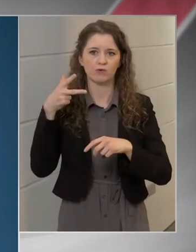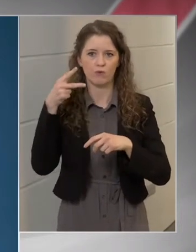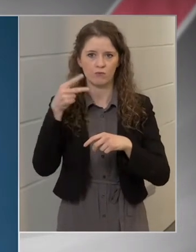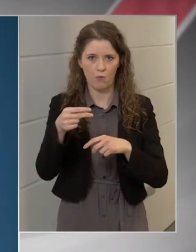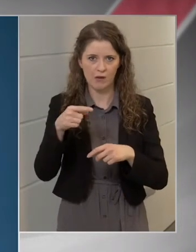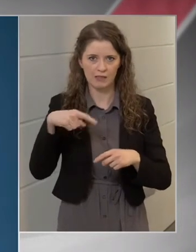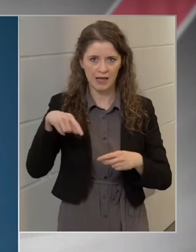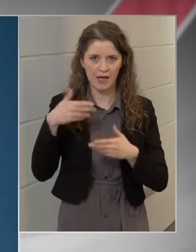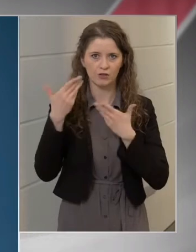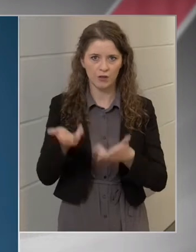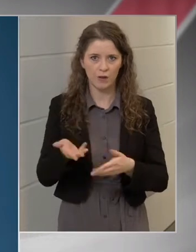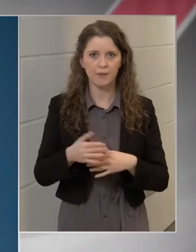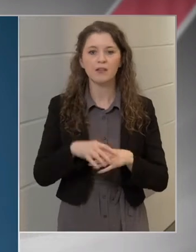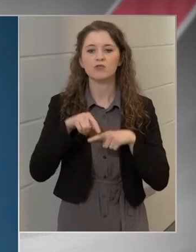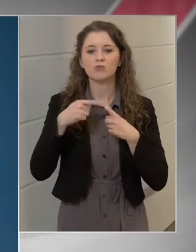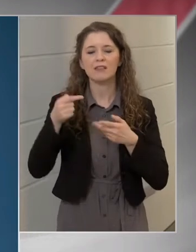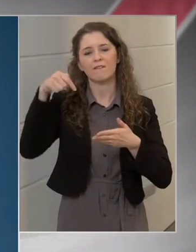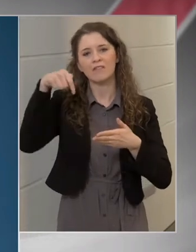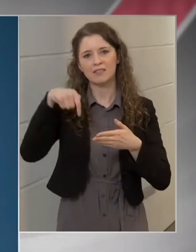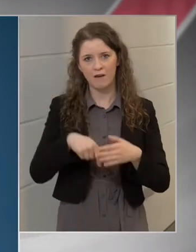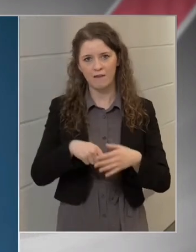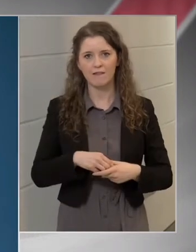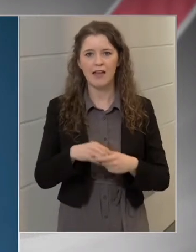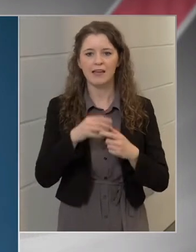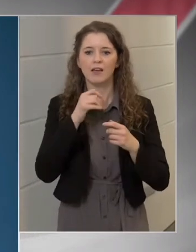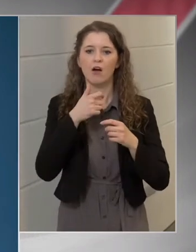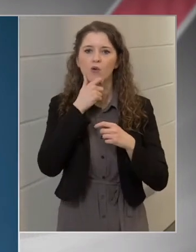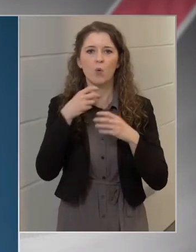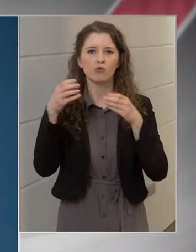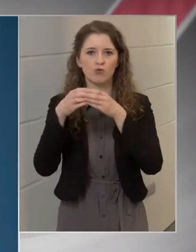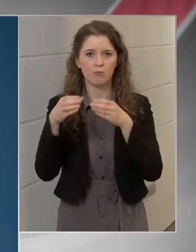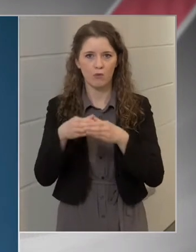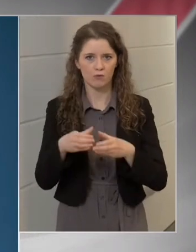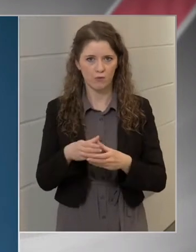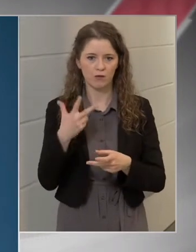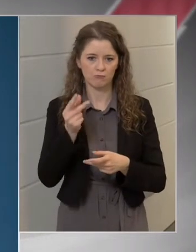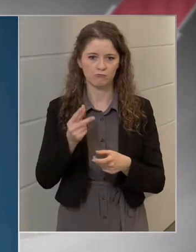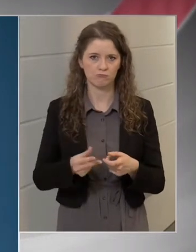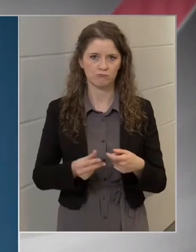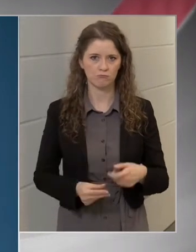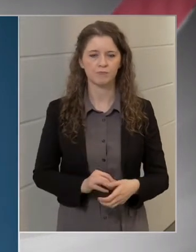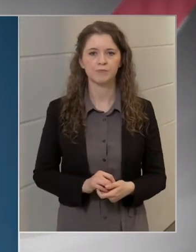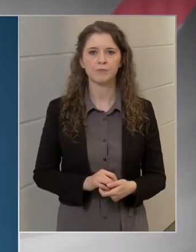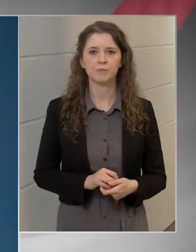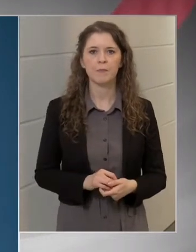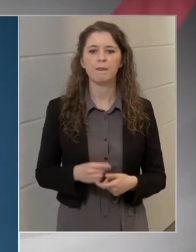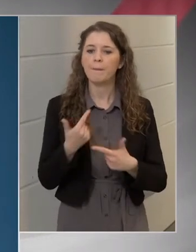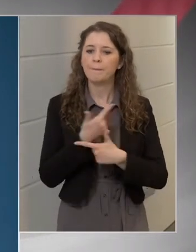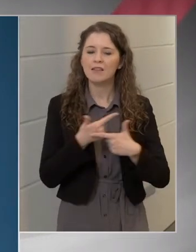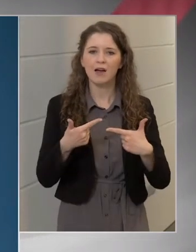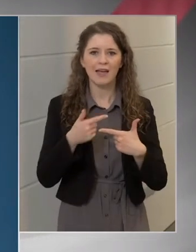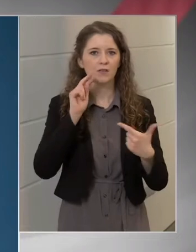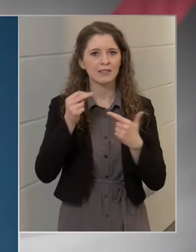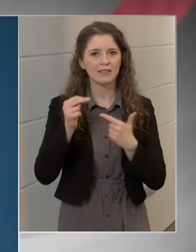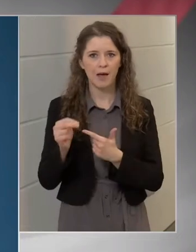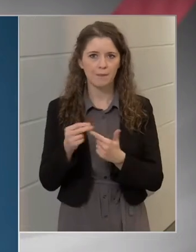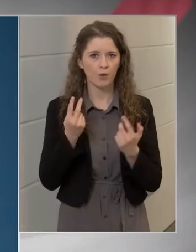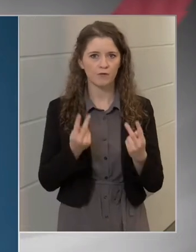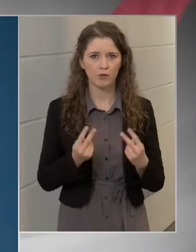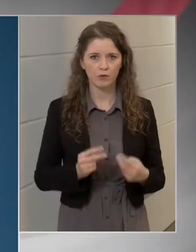indulunk visszafelé az egyes korcsoportokba. Mind a kettő szempont fontos.